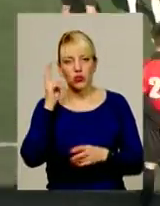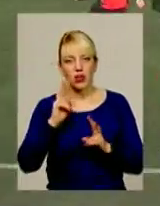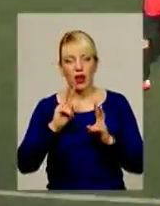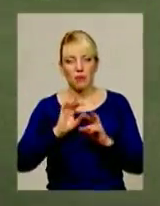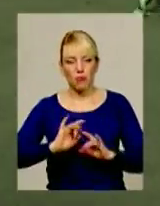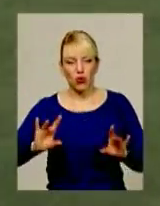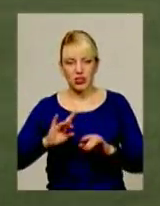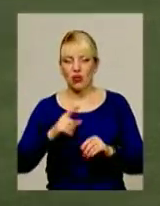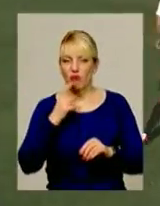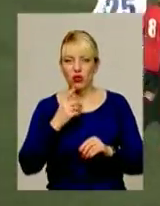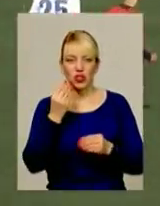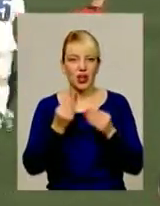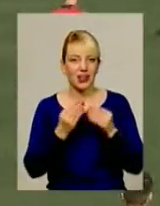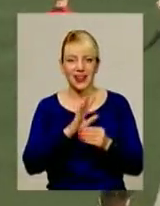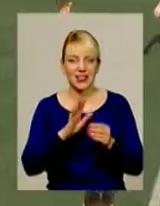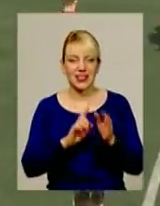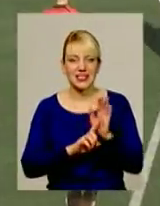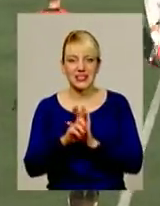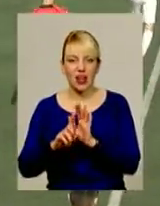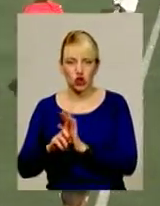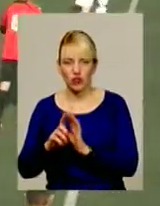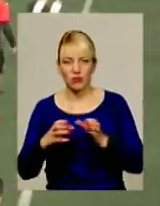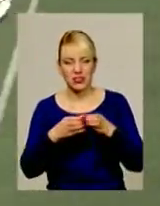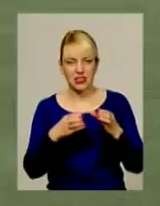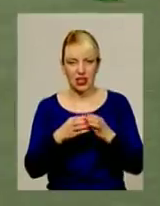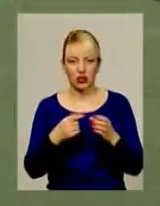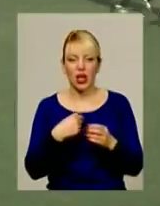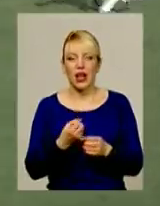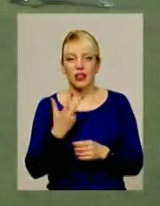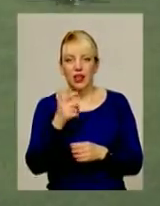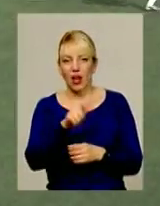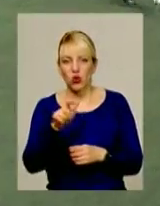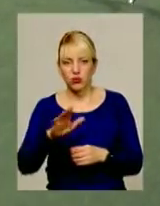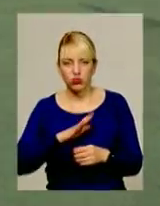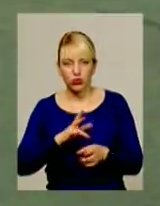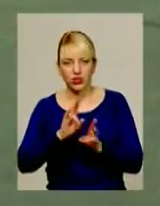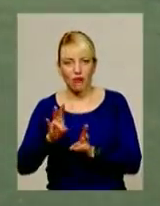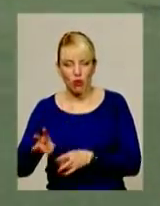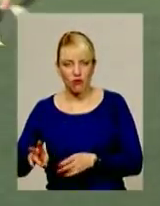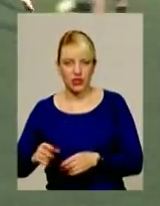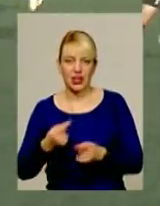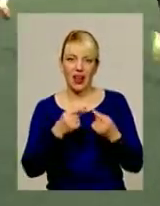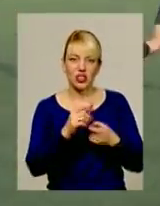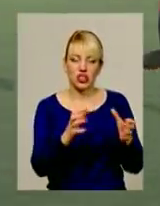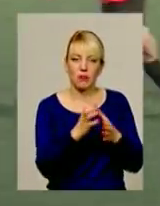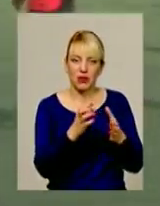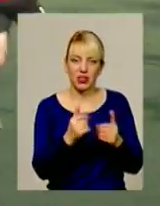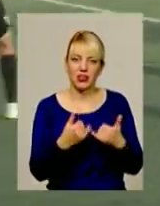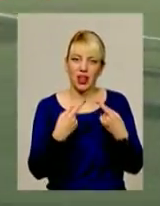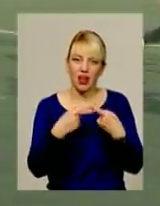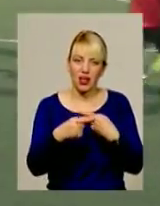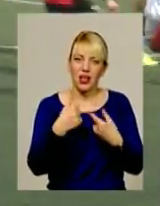не стартовим складом. Кілька футболістів отримали травми, інших берегли перед грою в другій лізі. Але й без помилок у матчі не